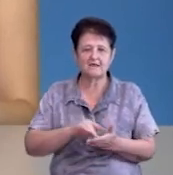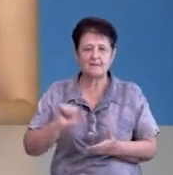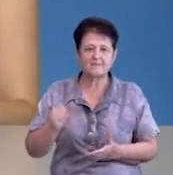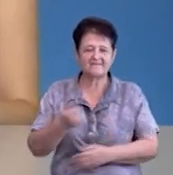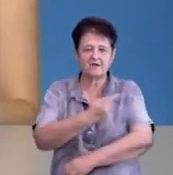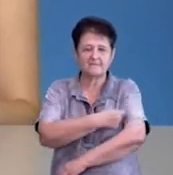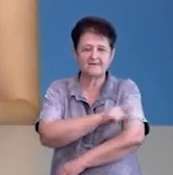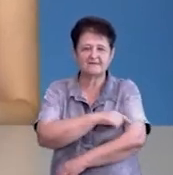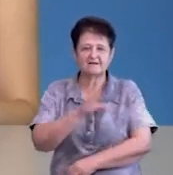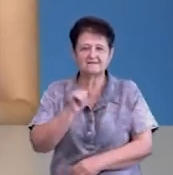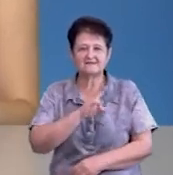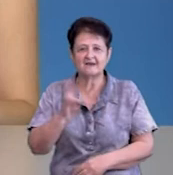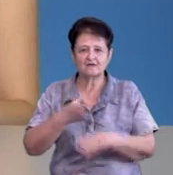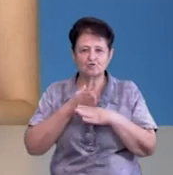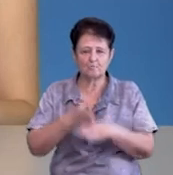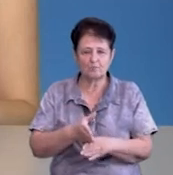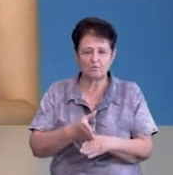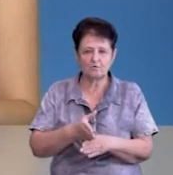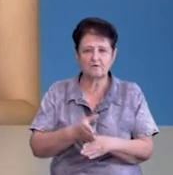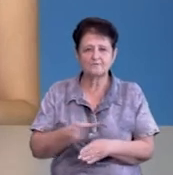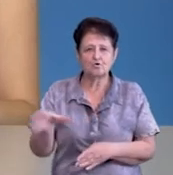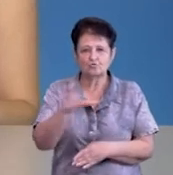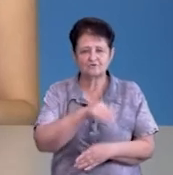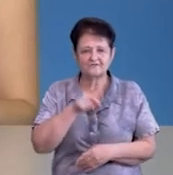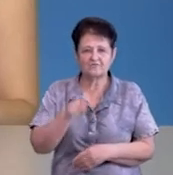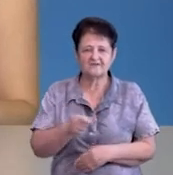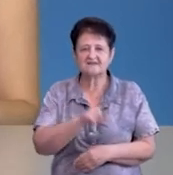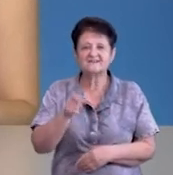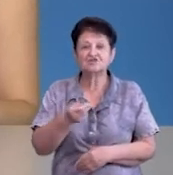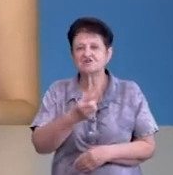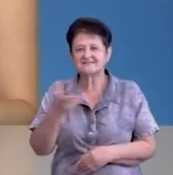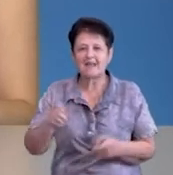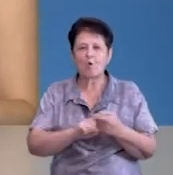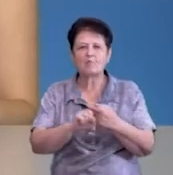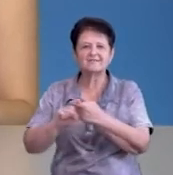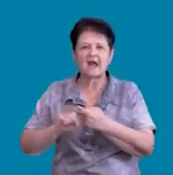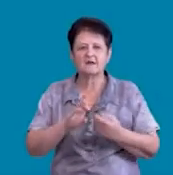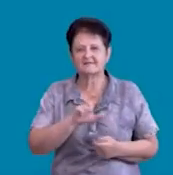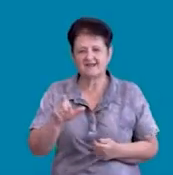первинної медико-санітарної допомоги Людмила Слободенюк, усі вони з числа контактних осіб.